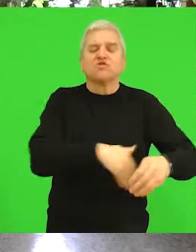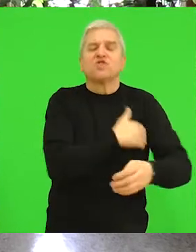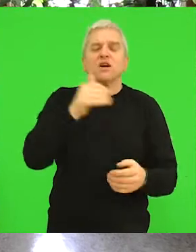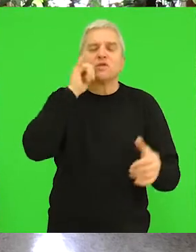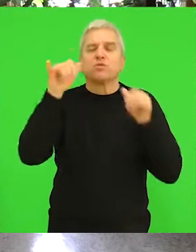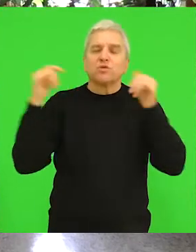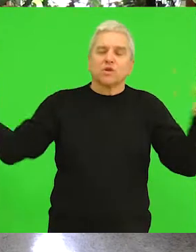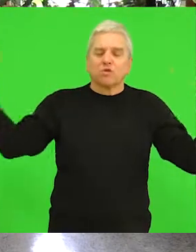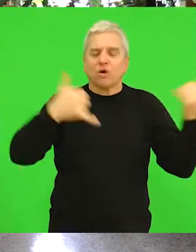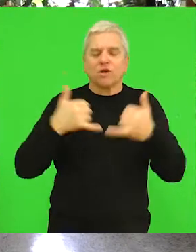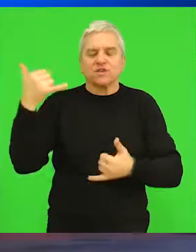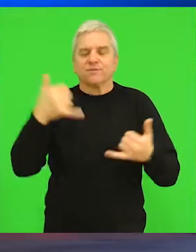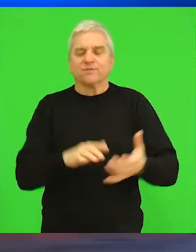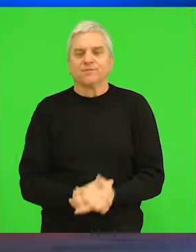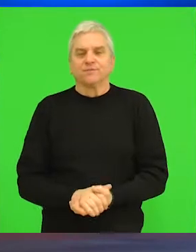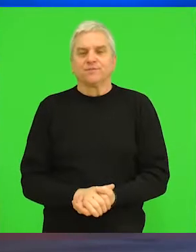džaka na ekskurzijama.